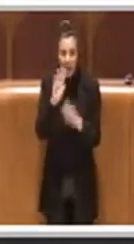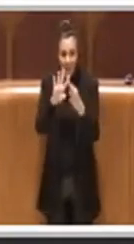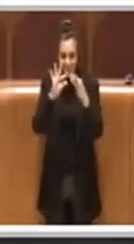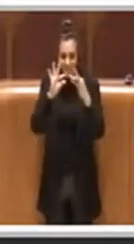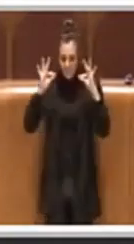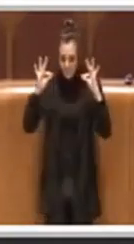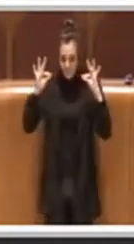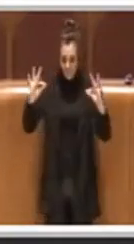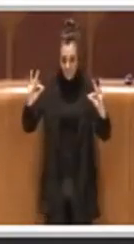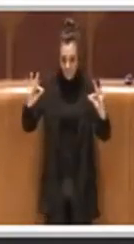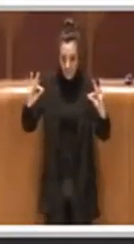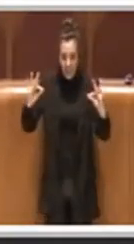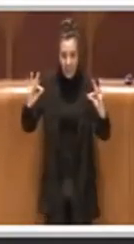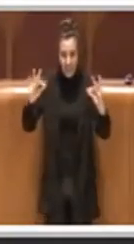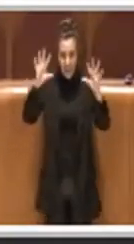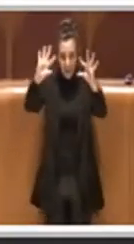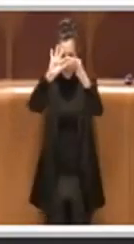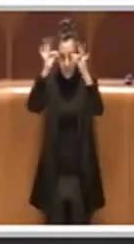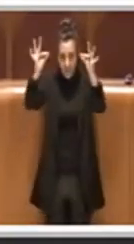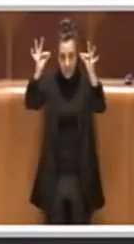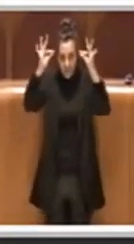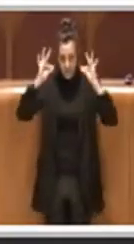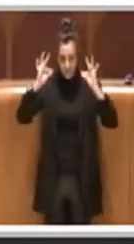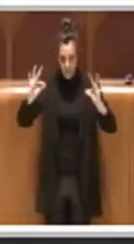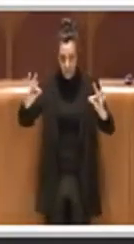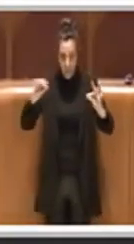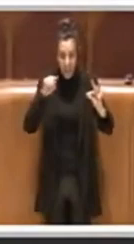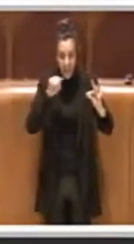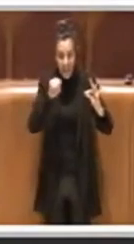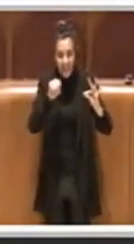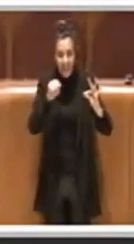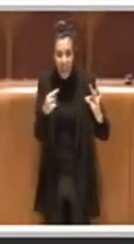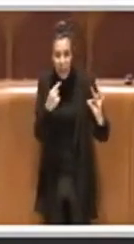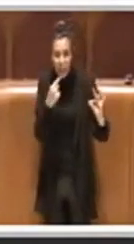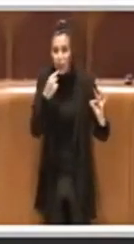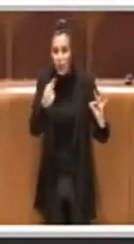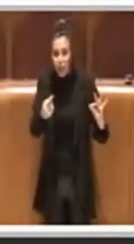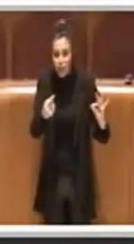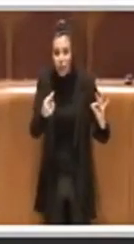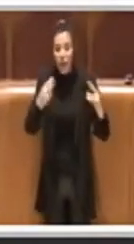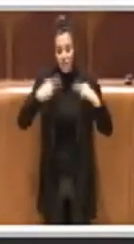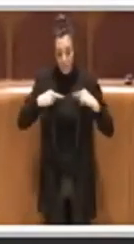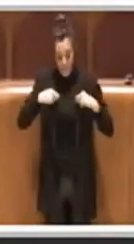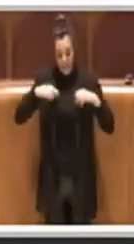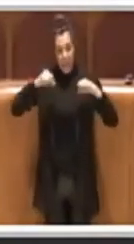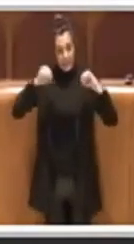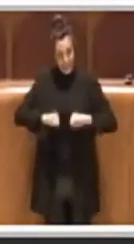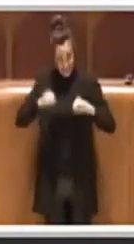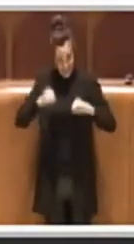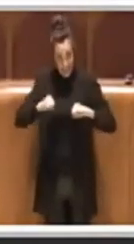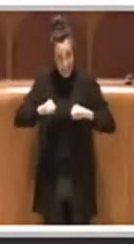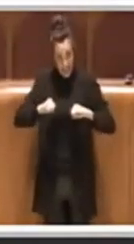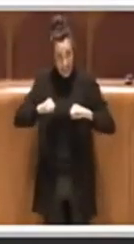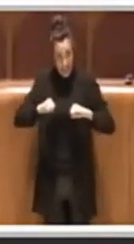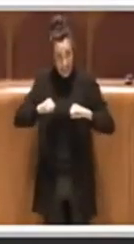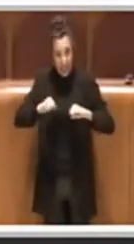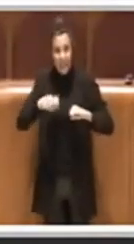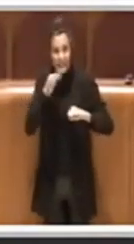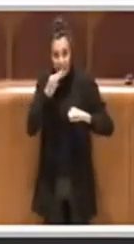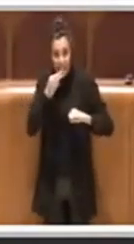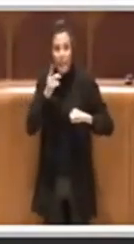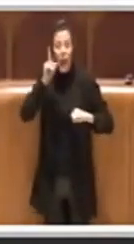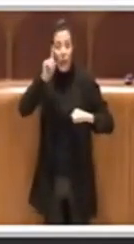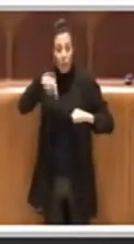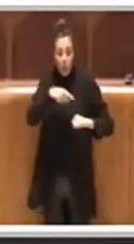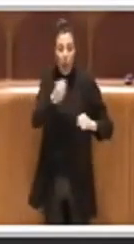conseguente che ovviamente parla anche che una vita sana è fatta anche di attività basata sul lavoro, ma non è che